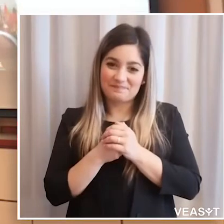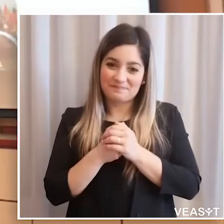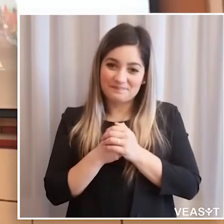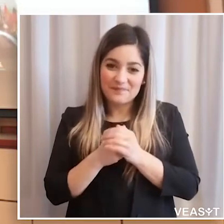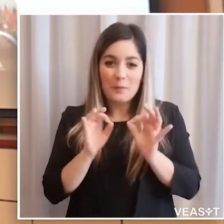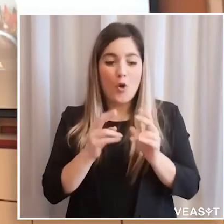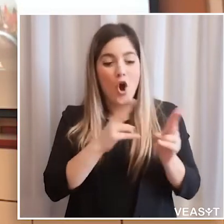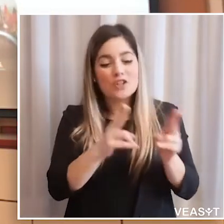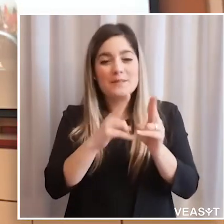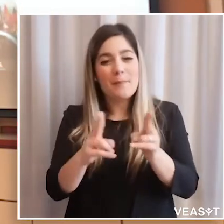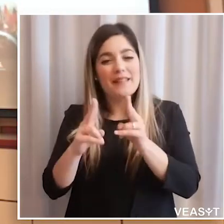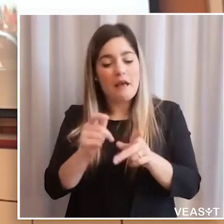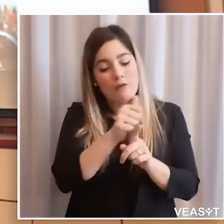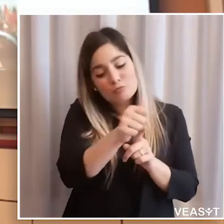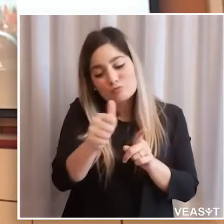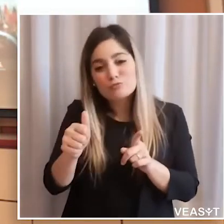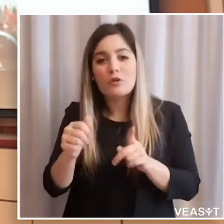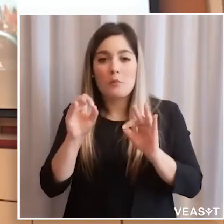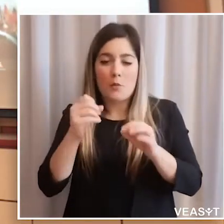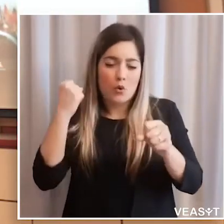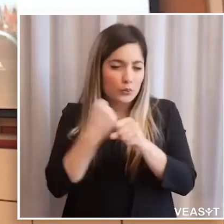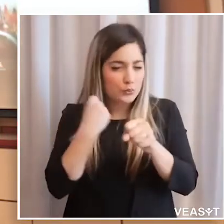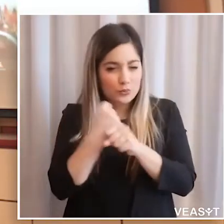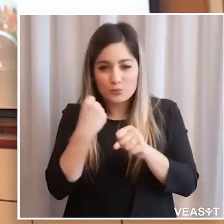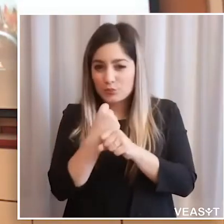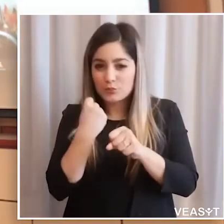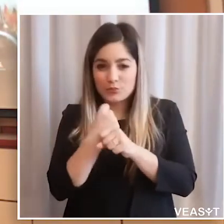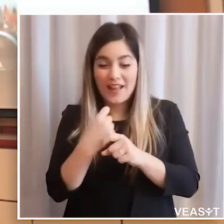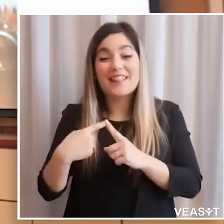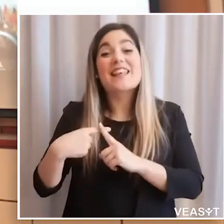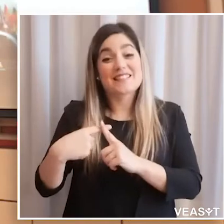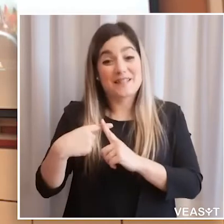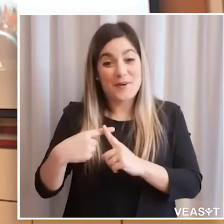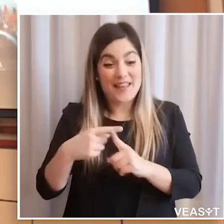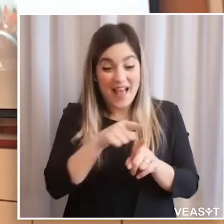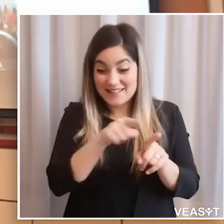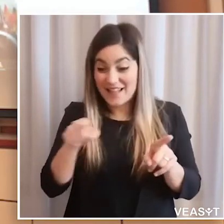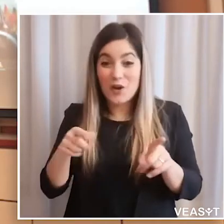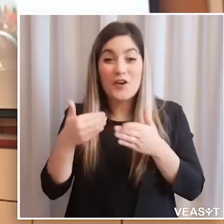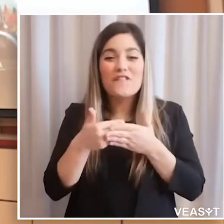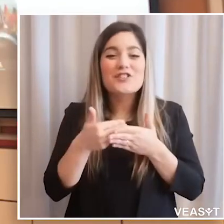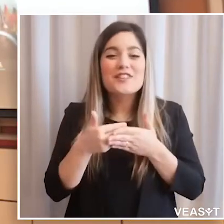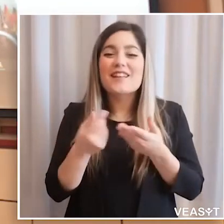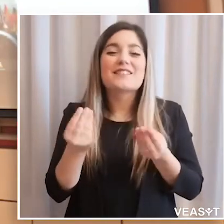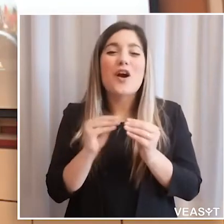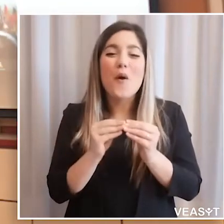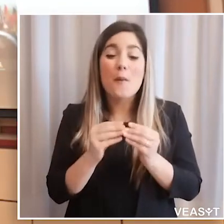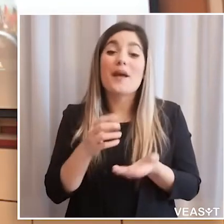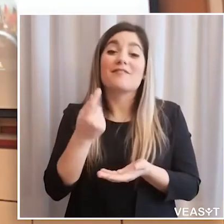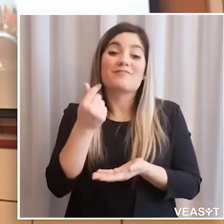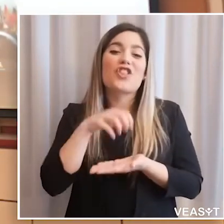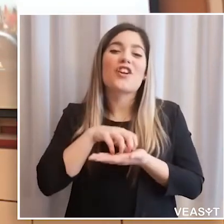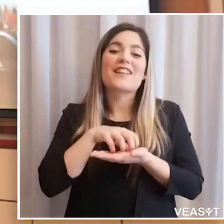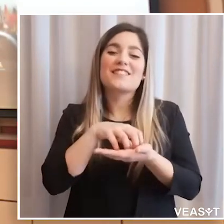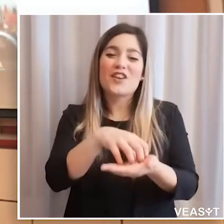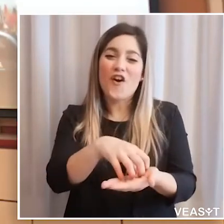noi, i vari comitati dei singoli ospedali che si sono adoperati e che come